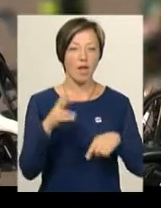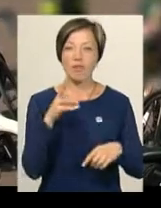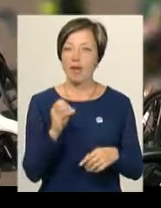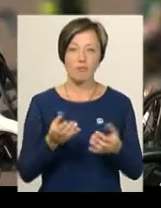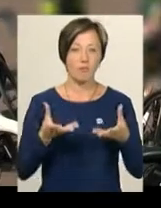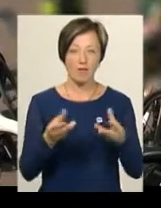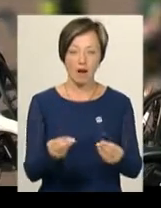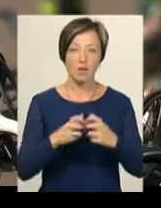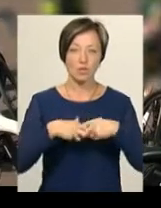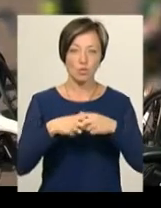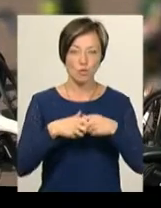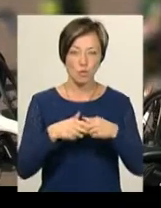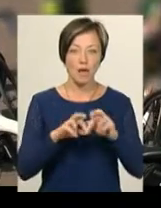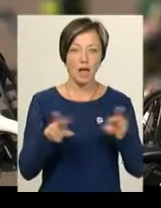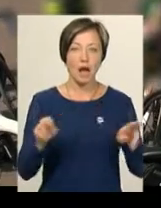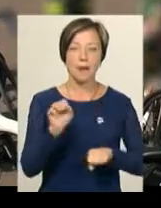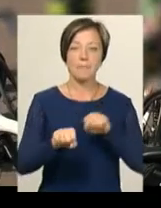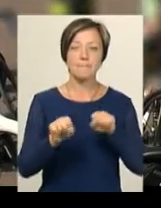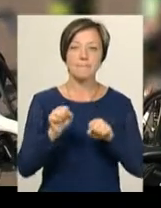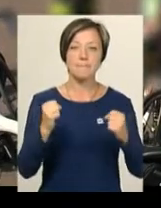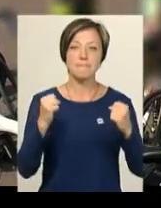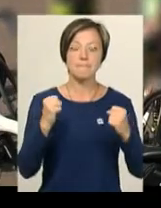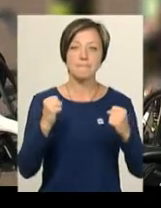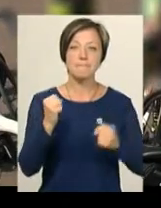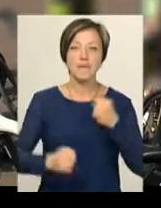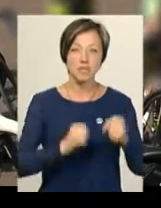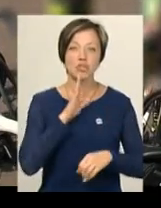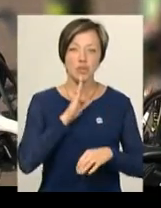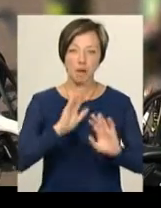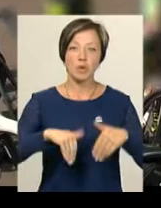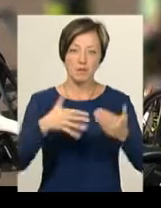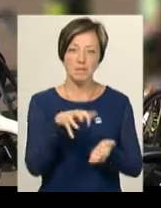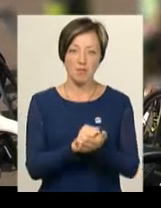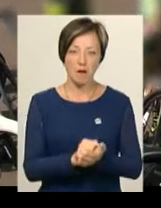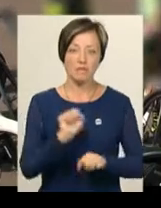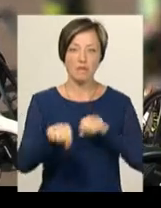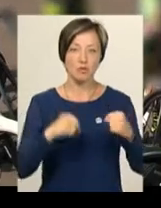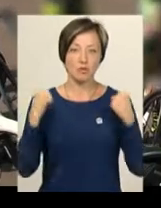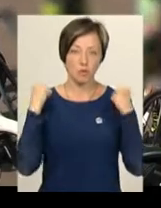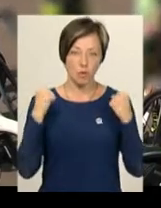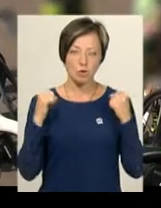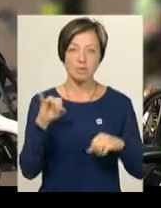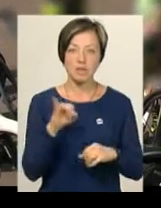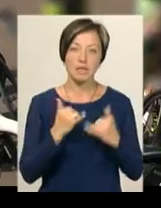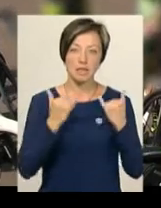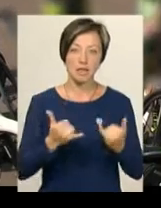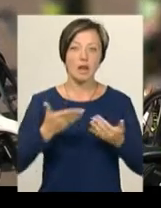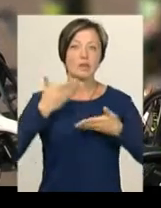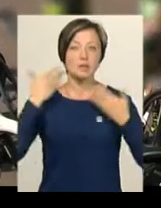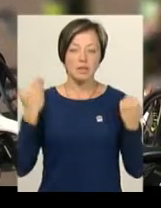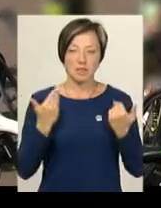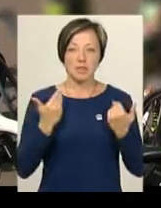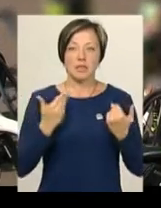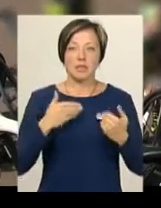впливає на суглоби, біг, тому жінкам рекомендовано займатися самим велоспортним спортом. Ну і для зняття стресу це